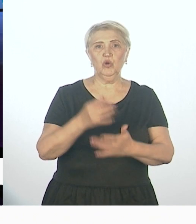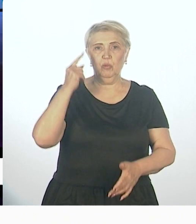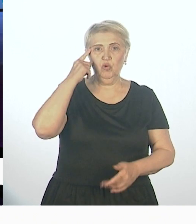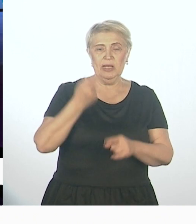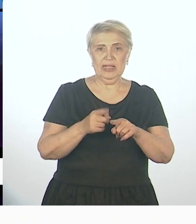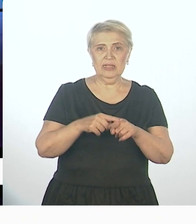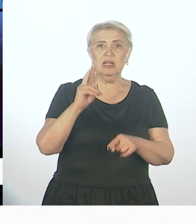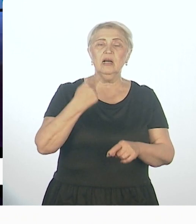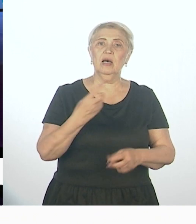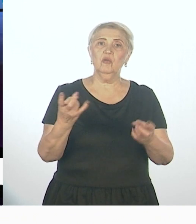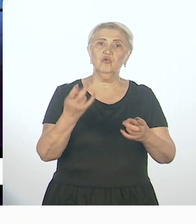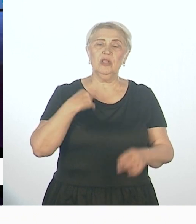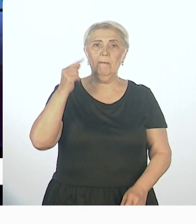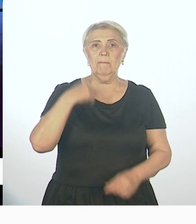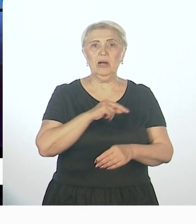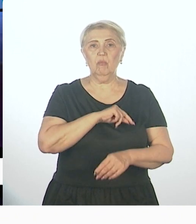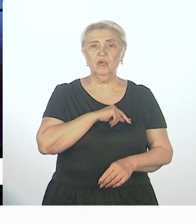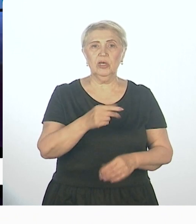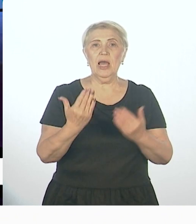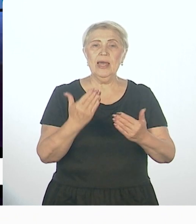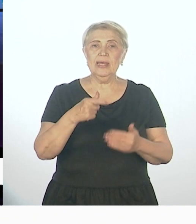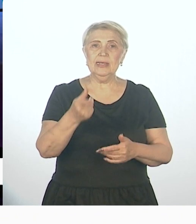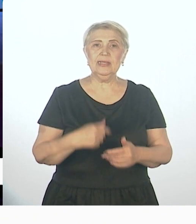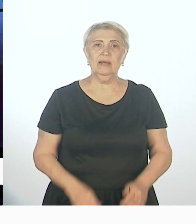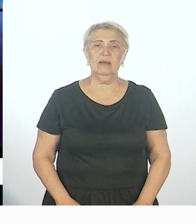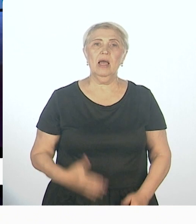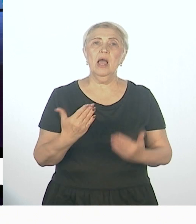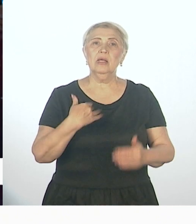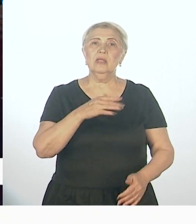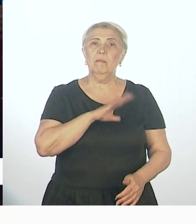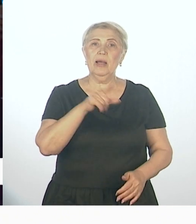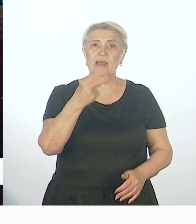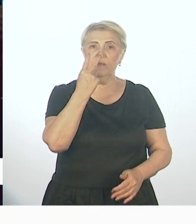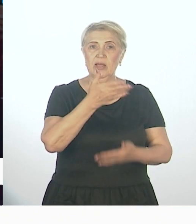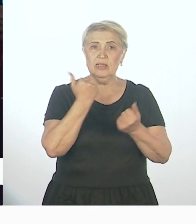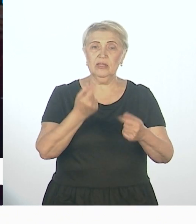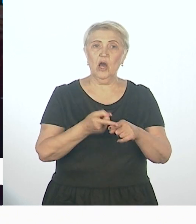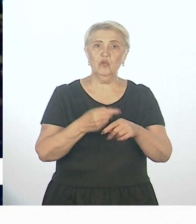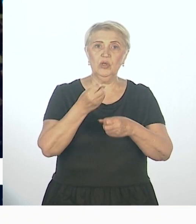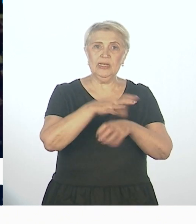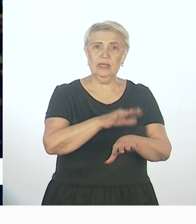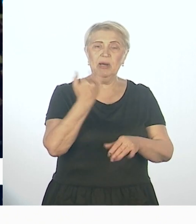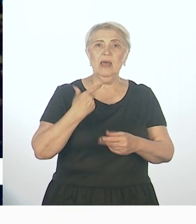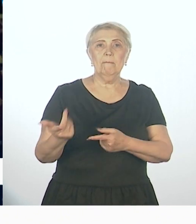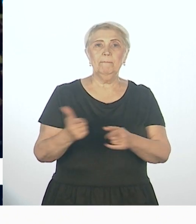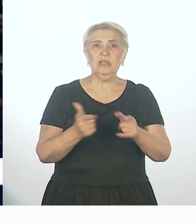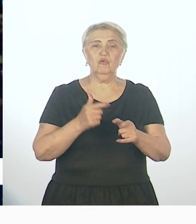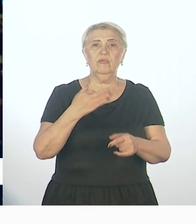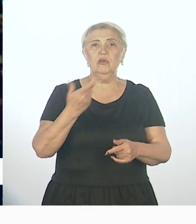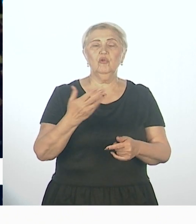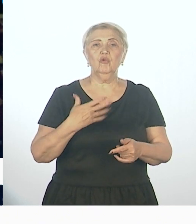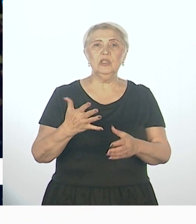этим, как же нам поработать. Потому что если бы они не увидели систему и подготовленную почву, то таких бы